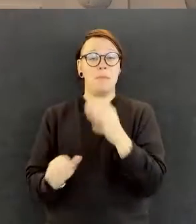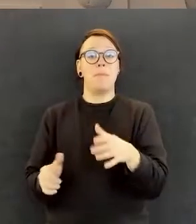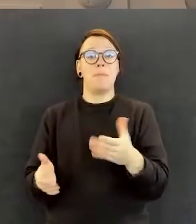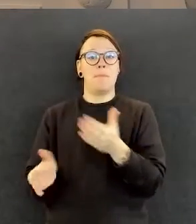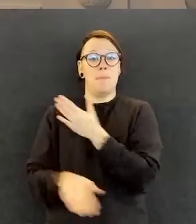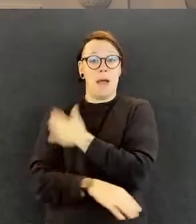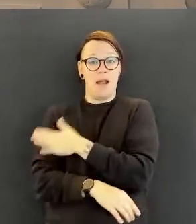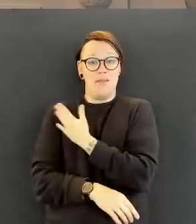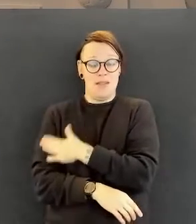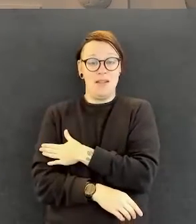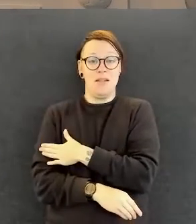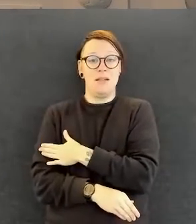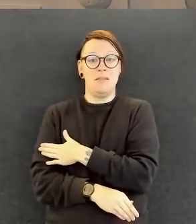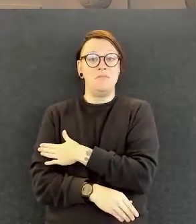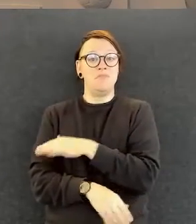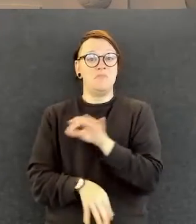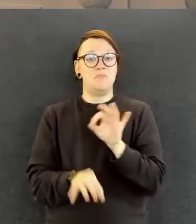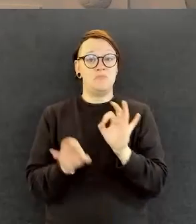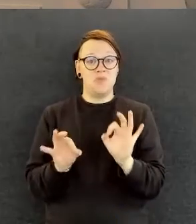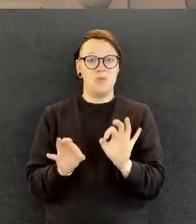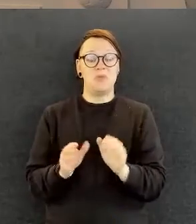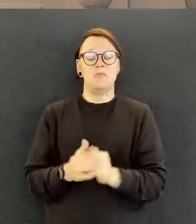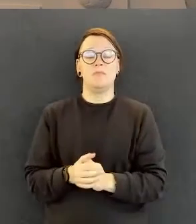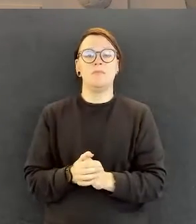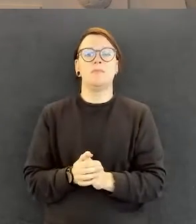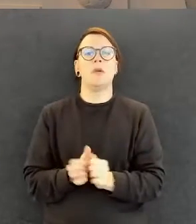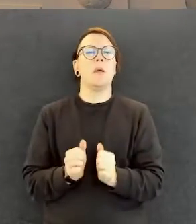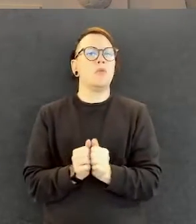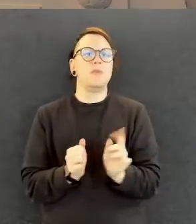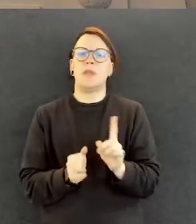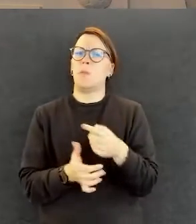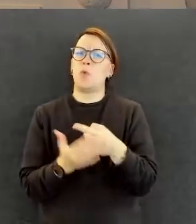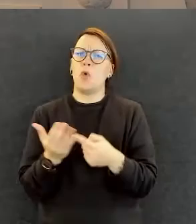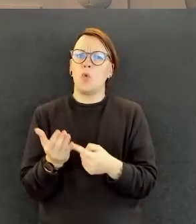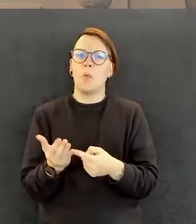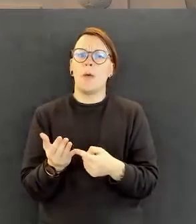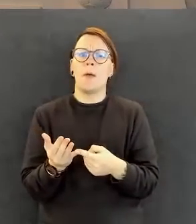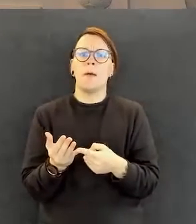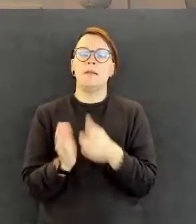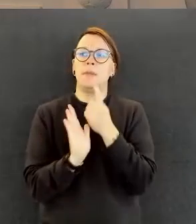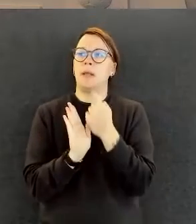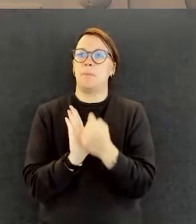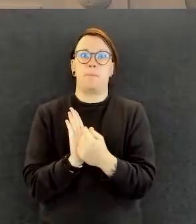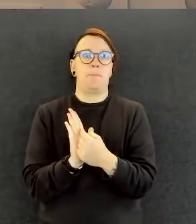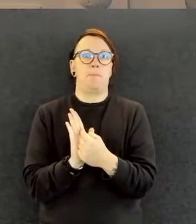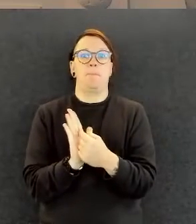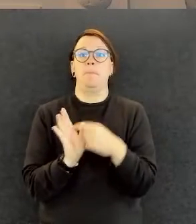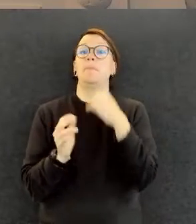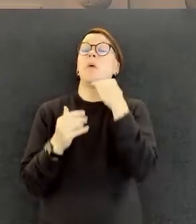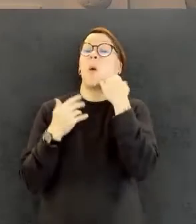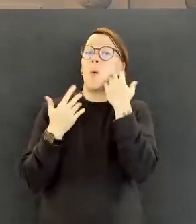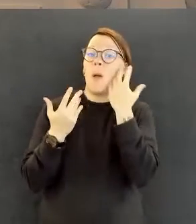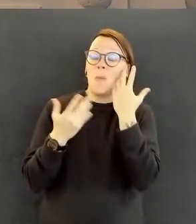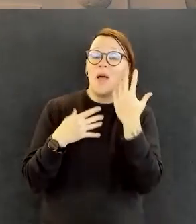paremmin. Mutta onko vielä jotain muuta? Onko se, miten se näkyy vaikka jokapäiväisessä